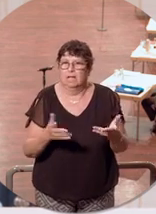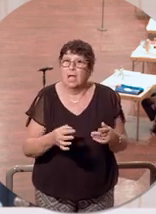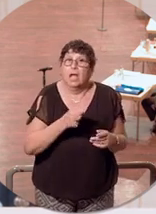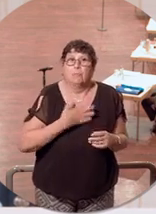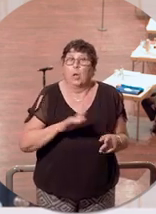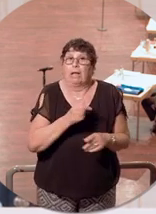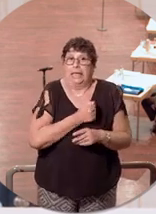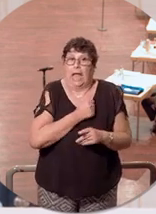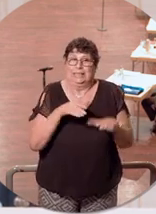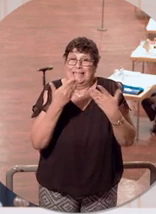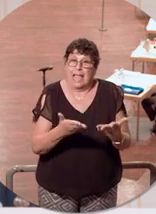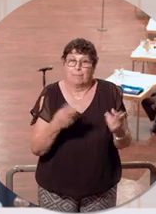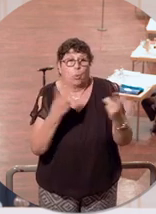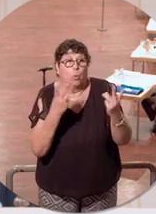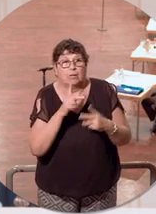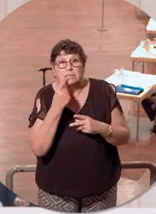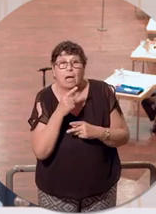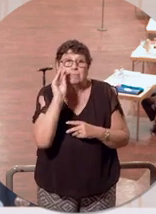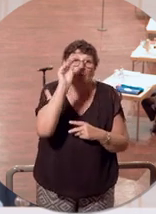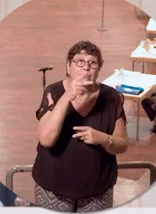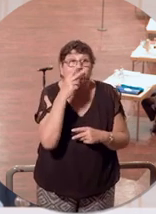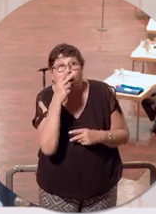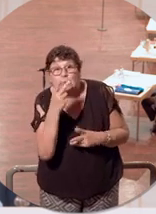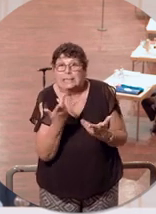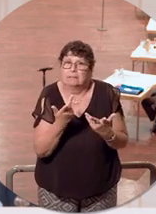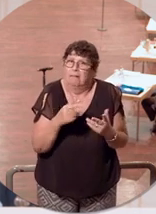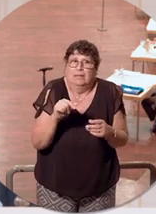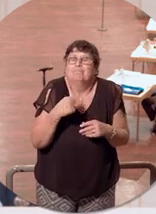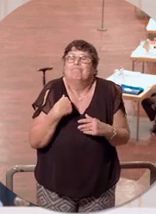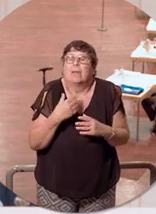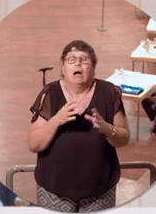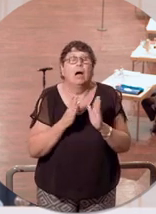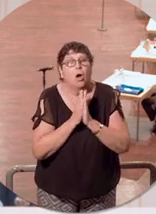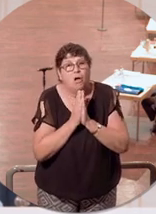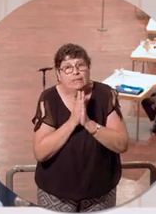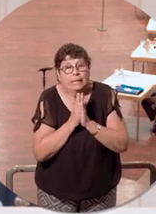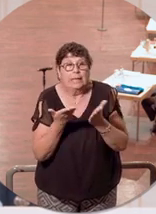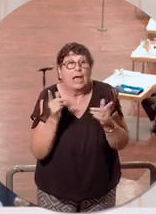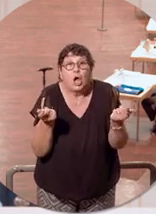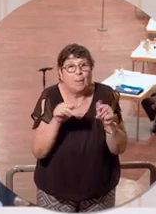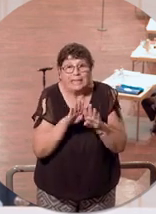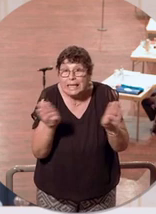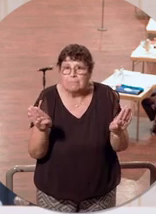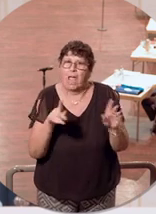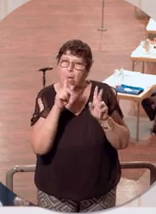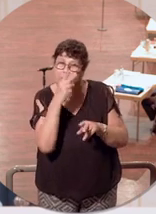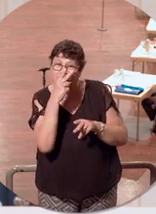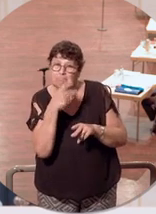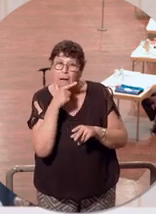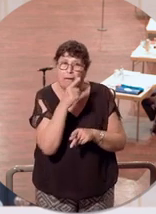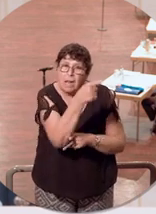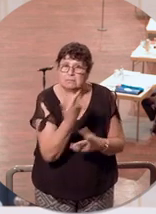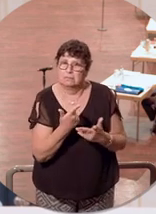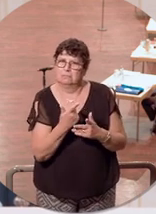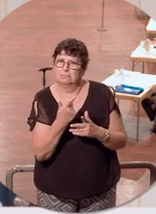schüren und irgendwelche Prognosen geben, die am Ende vielleicht gar nicht eintreten. Ich hoffe sehr, dass es nicht eintritt, aber der Blick nach Großbritannien zeigt doch